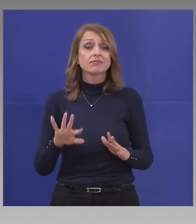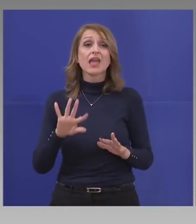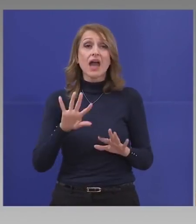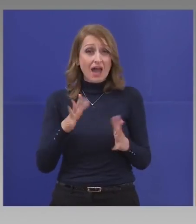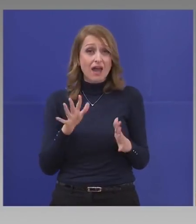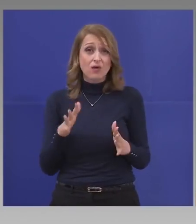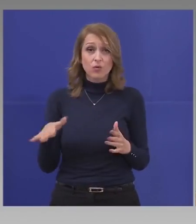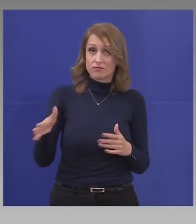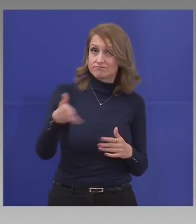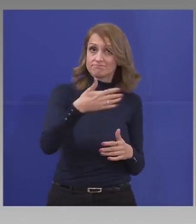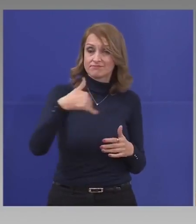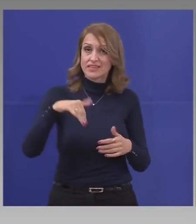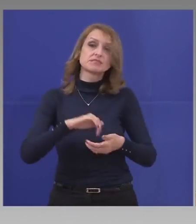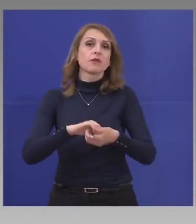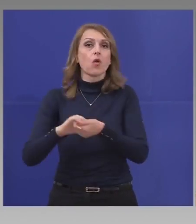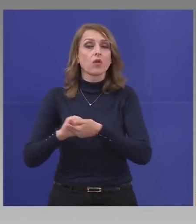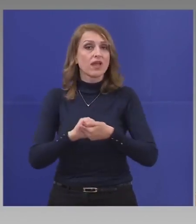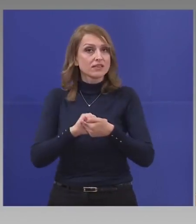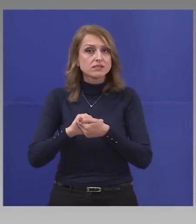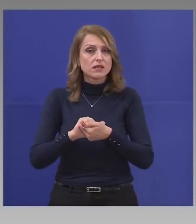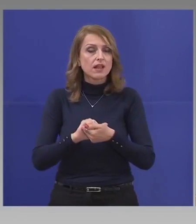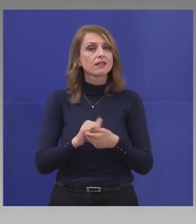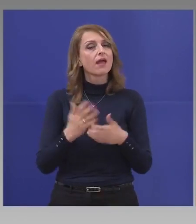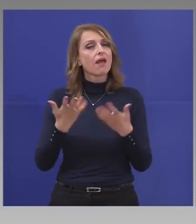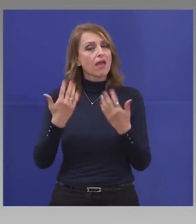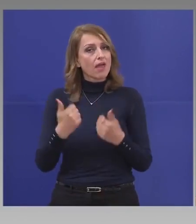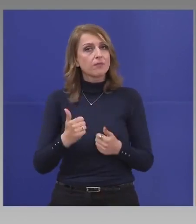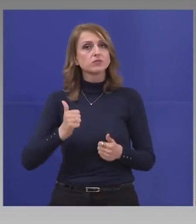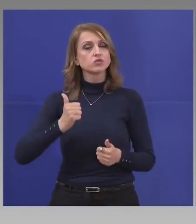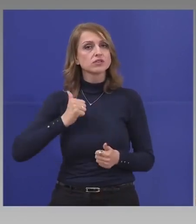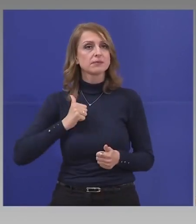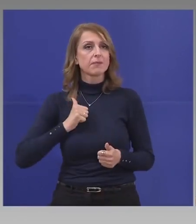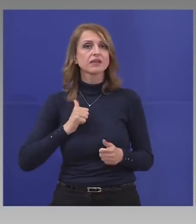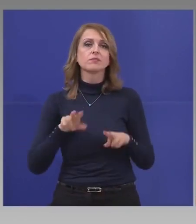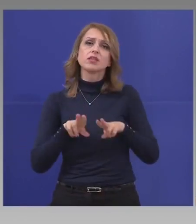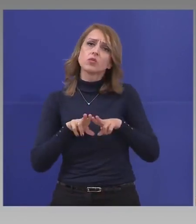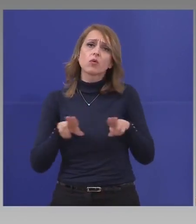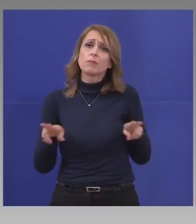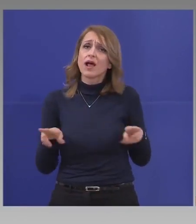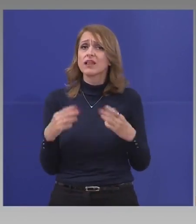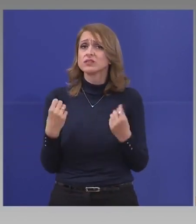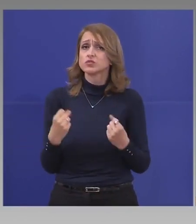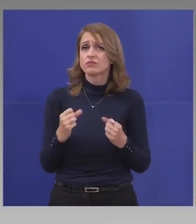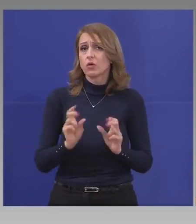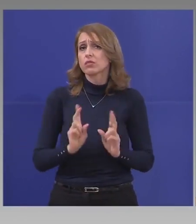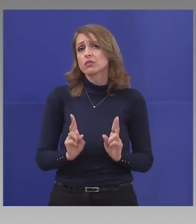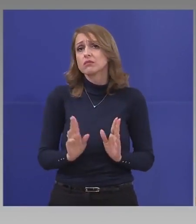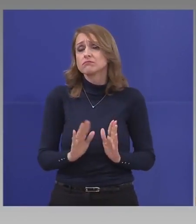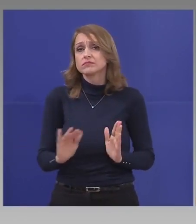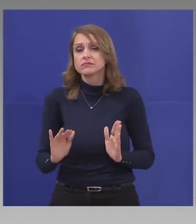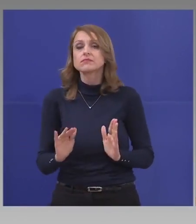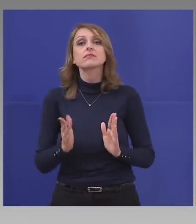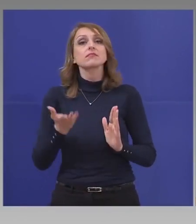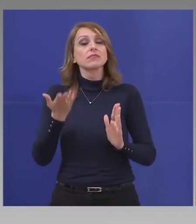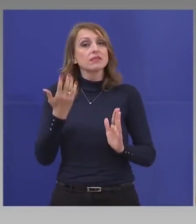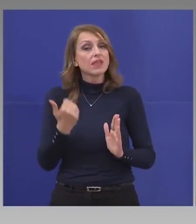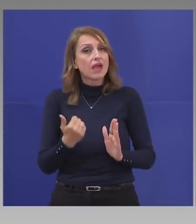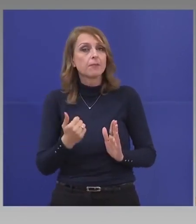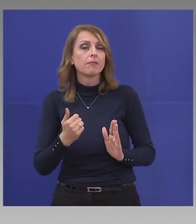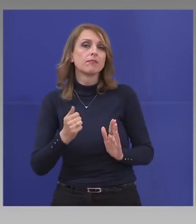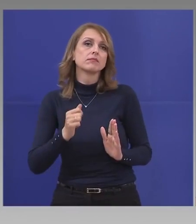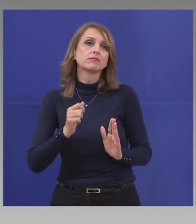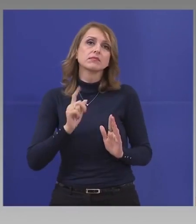сме организирани, ще може хем да запазваме и някакъв нормален начин на живот и в същото време